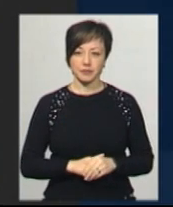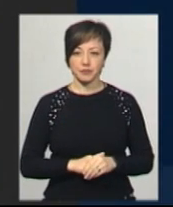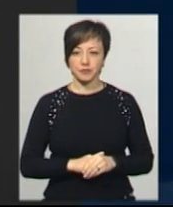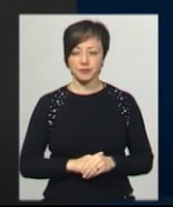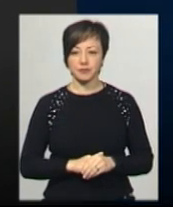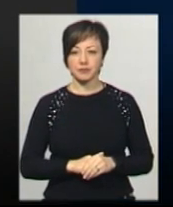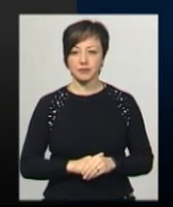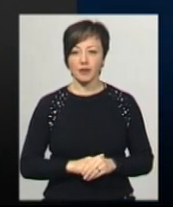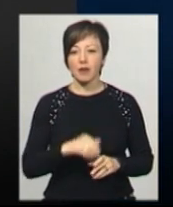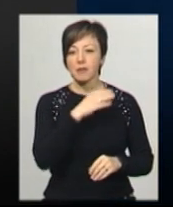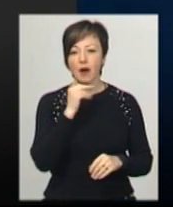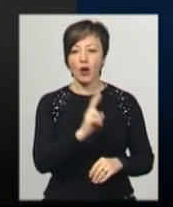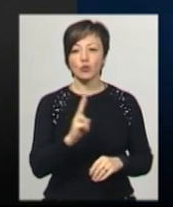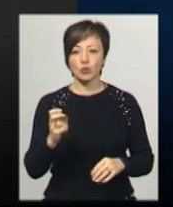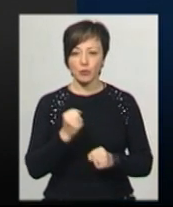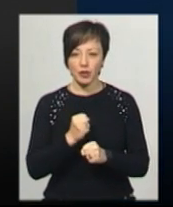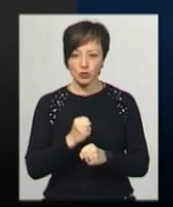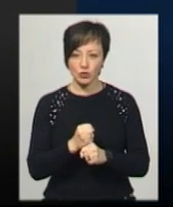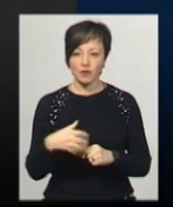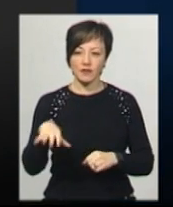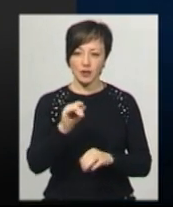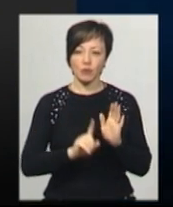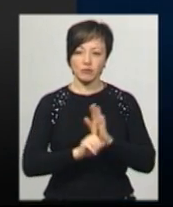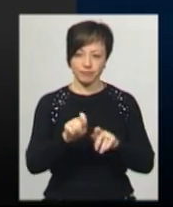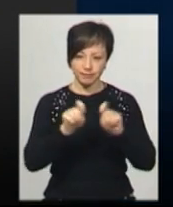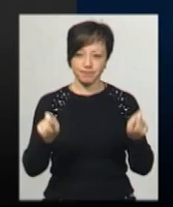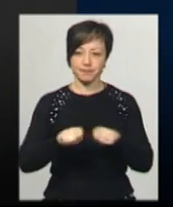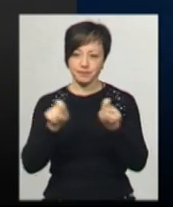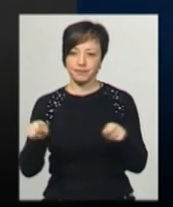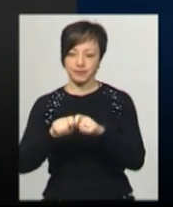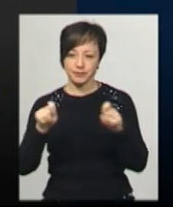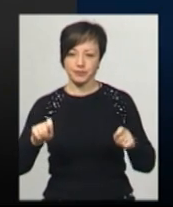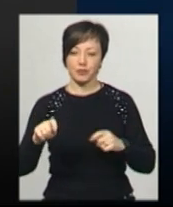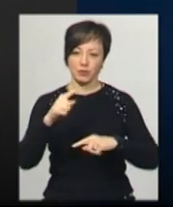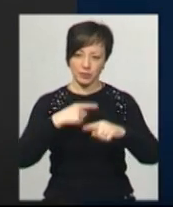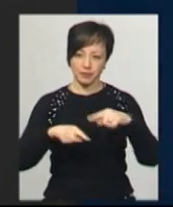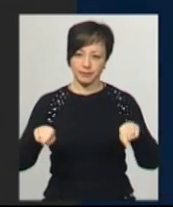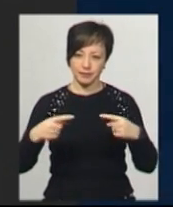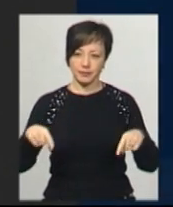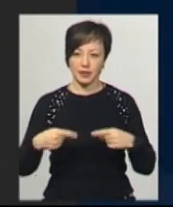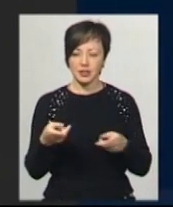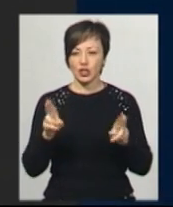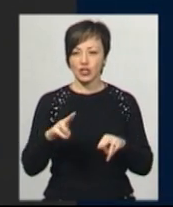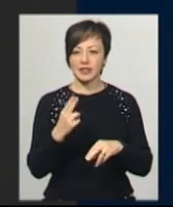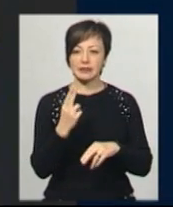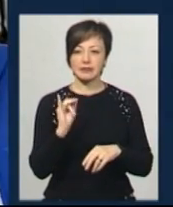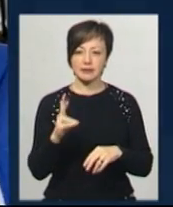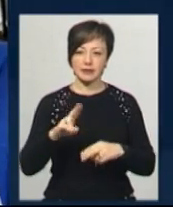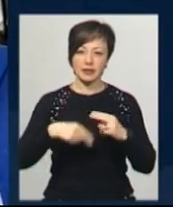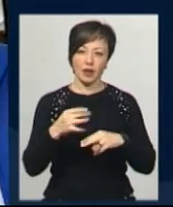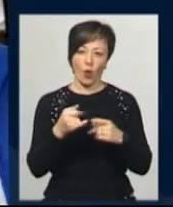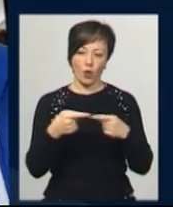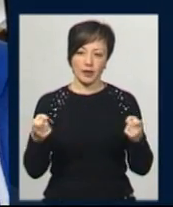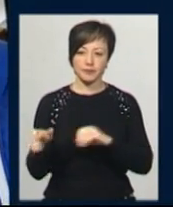Багато твого працює, вже почти все позапускалося. Залишилось там цирк і отель.